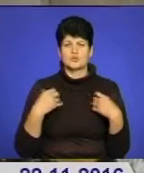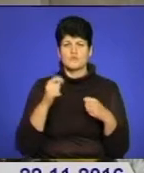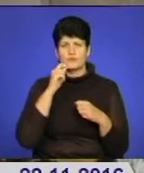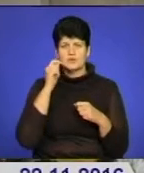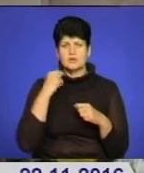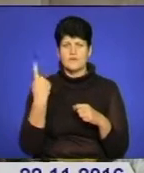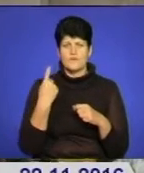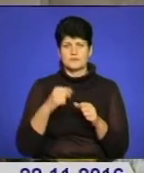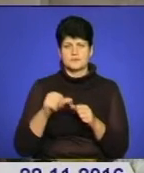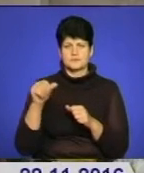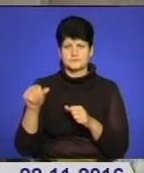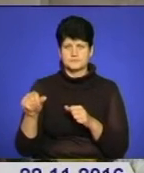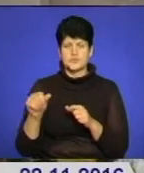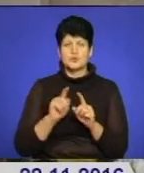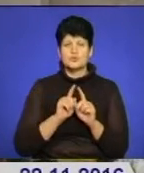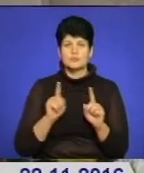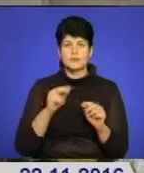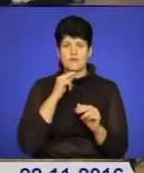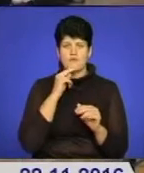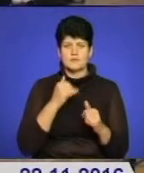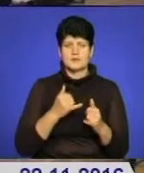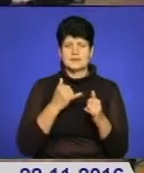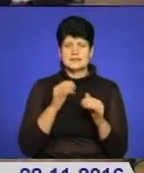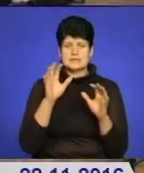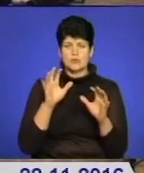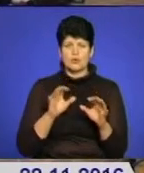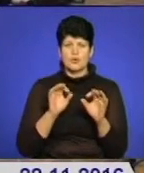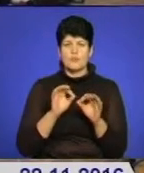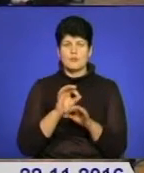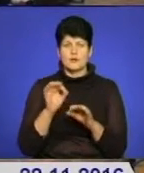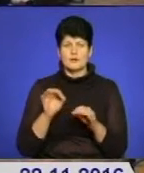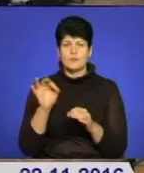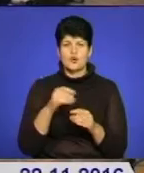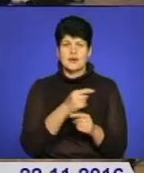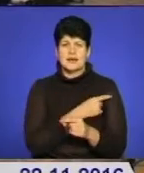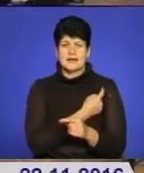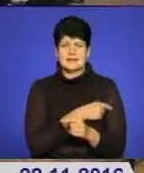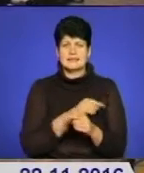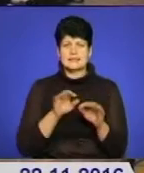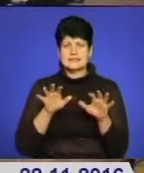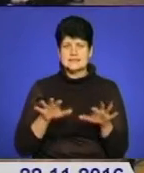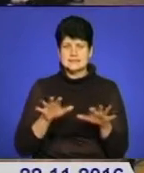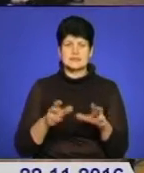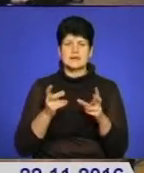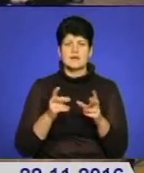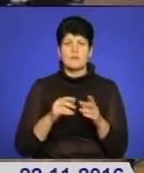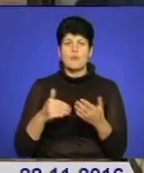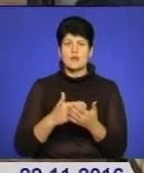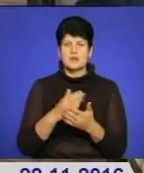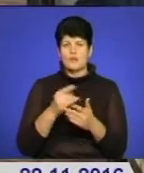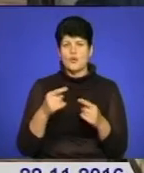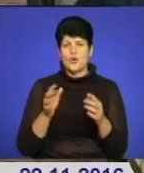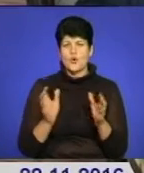і області, зокрема. Особливу увагу приділили законопроектам про лікарські засоби, засади державної політики в охороні здоров'я,